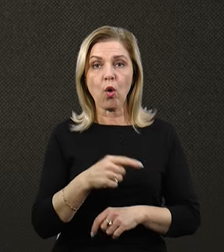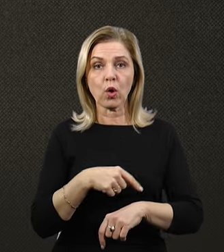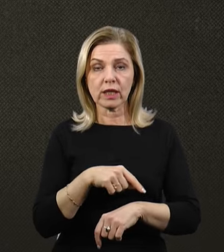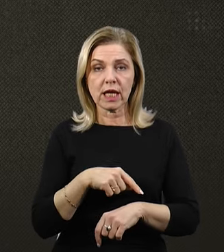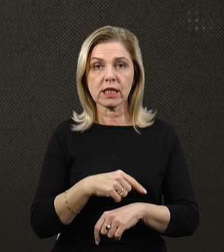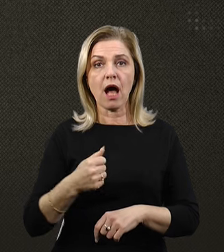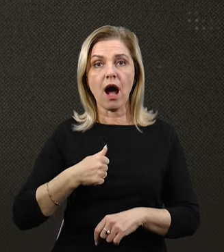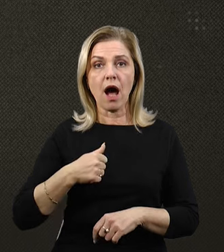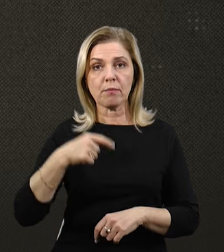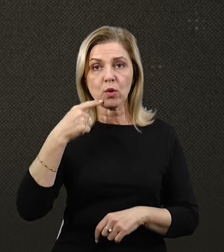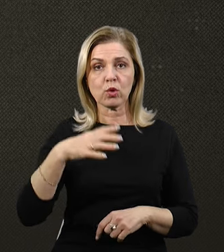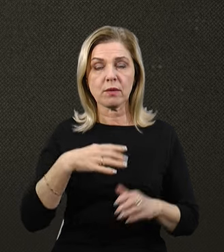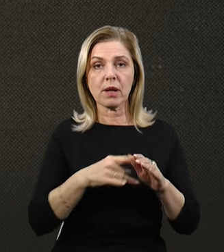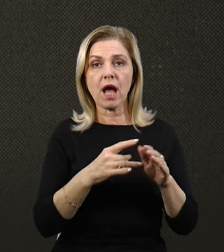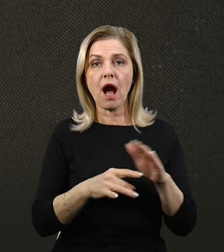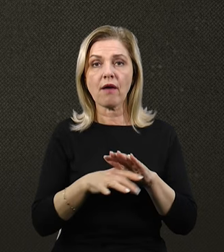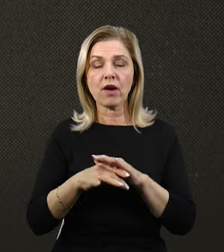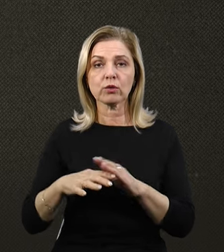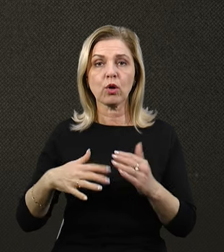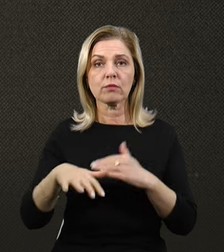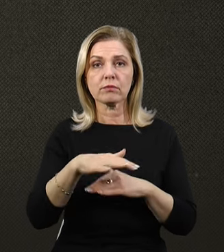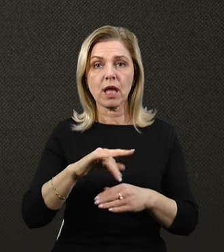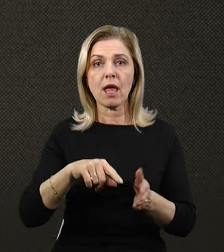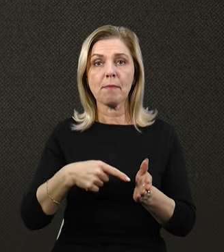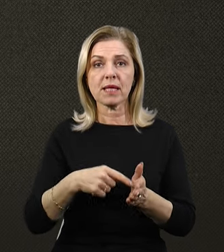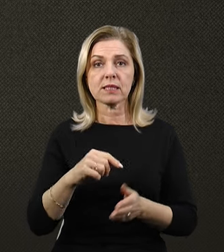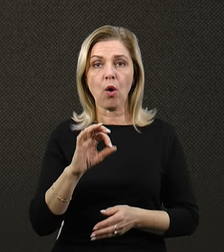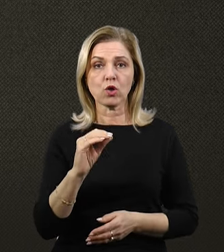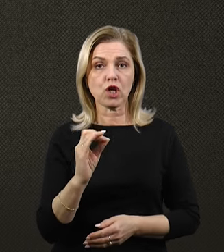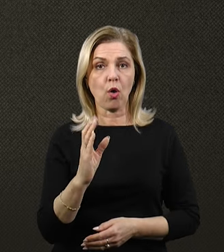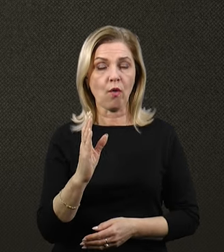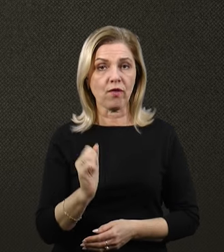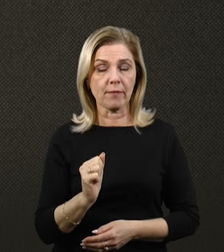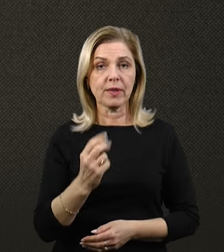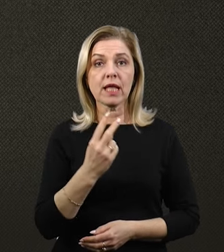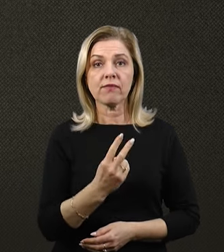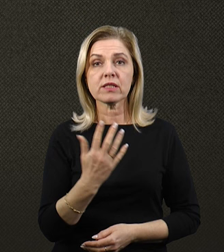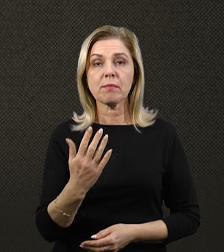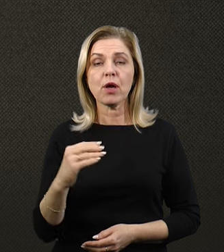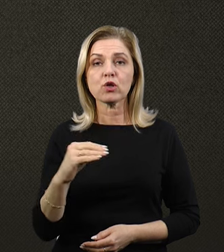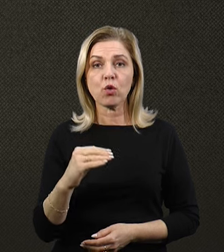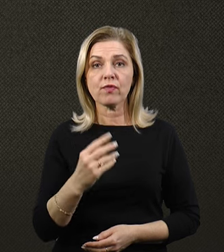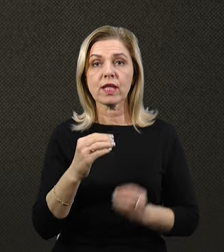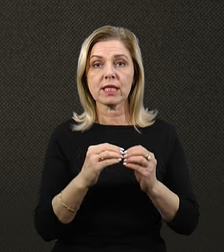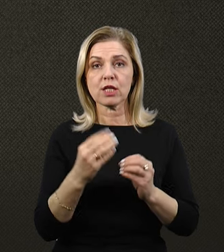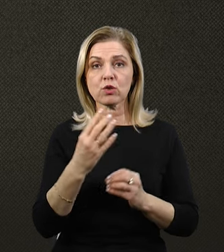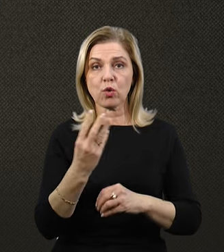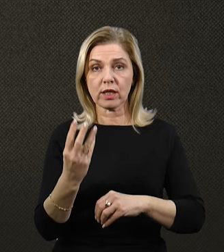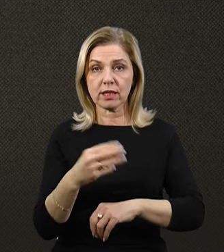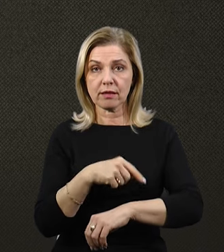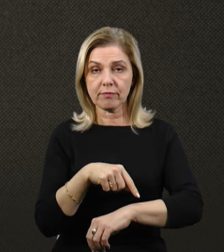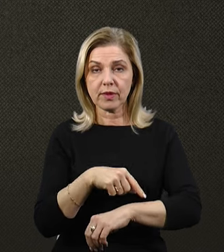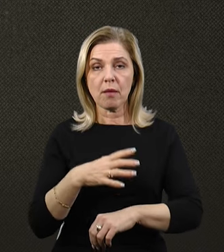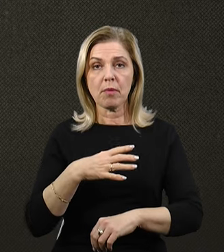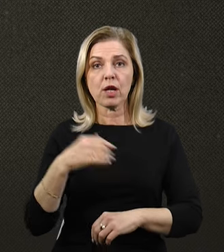Російської Федерації з артилерії била по акваторії та місту Очаків Очаківської громади. Також 25-го жовтня о 10.43 артилерійські